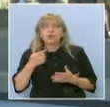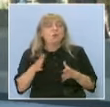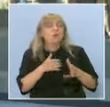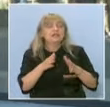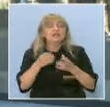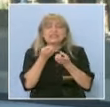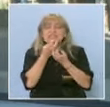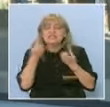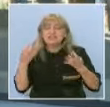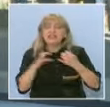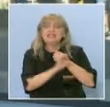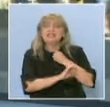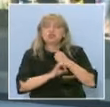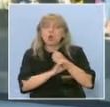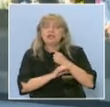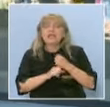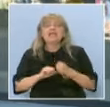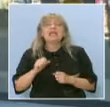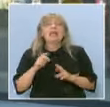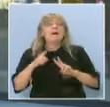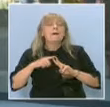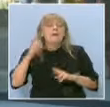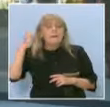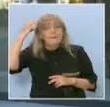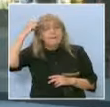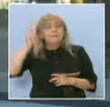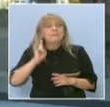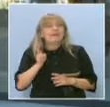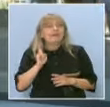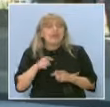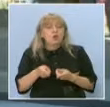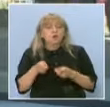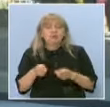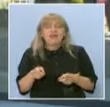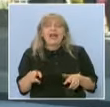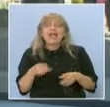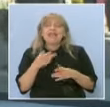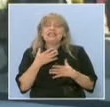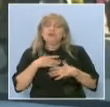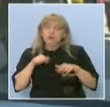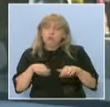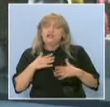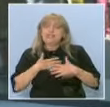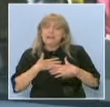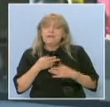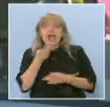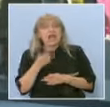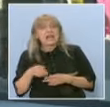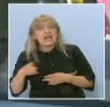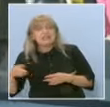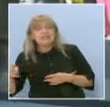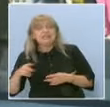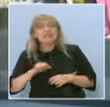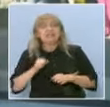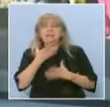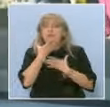история и разбира се педагогика. Смятаме, че тук има и разлики и прилики и това е, което искаме да намерим тук. Да видим по какво си